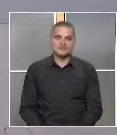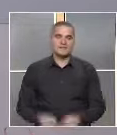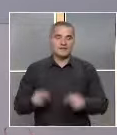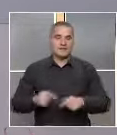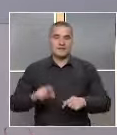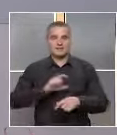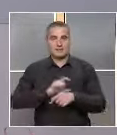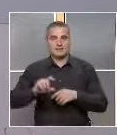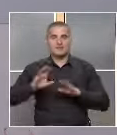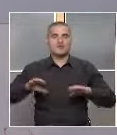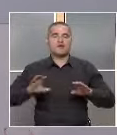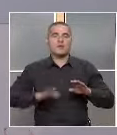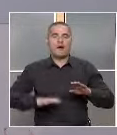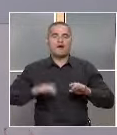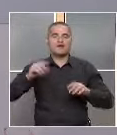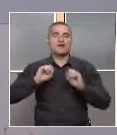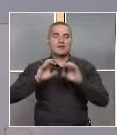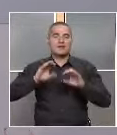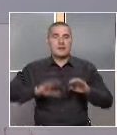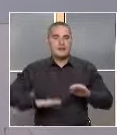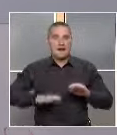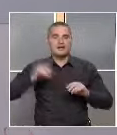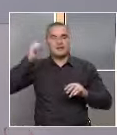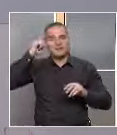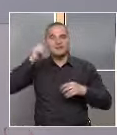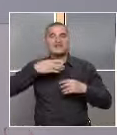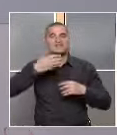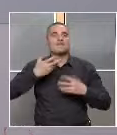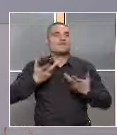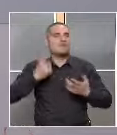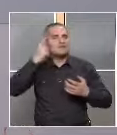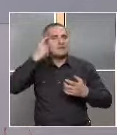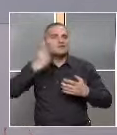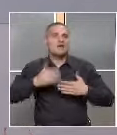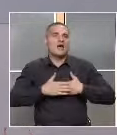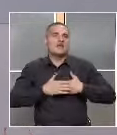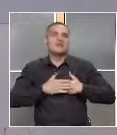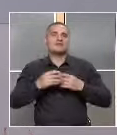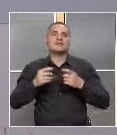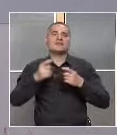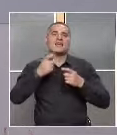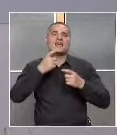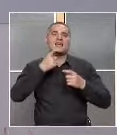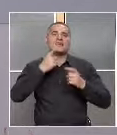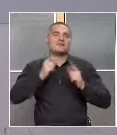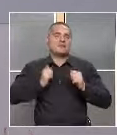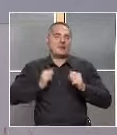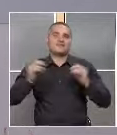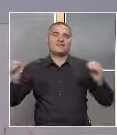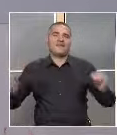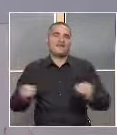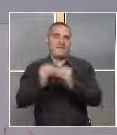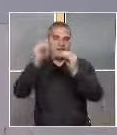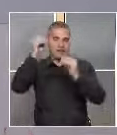Тази седмица децата от рубриката «Малките мислители» разказват какво знаят за традициите и обичаите, които се спазват на Велик ден.